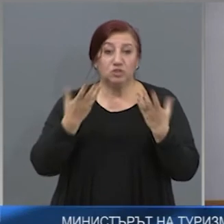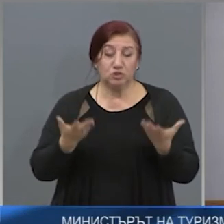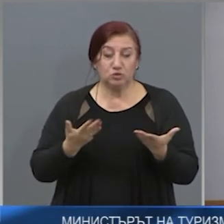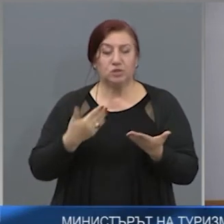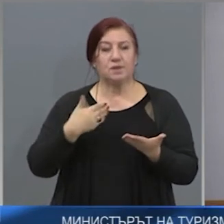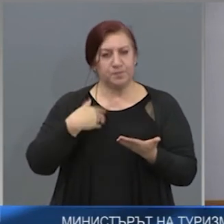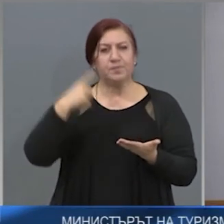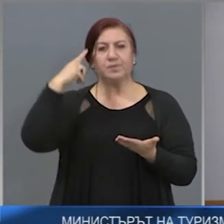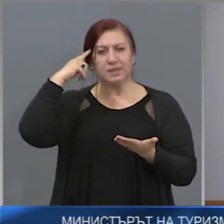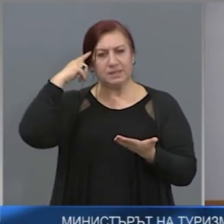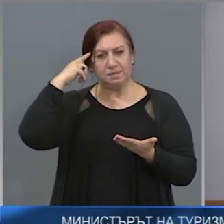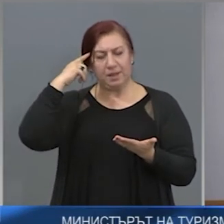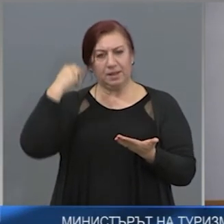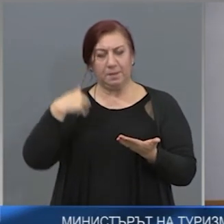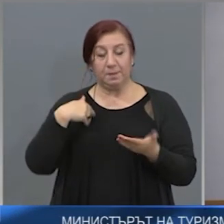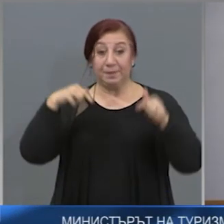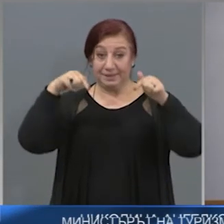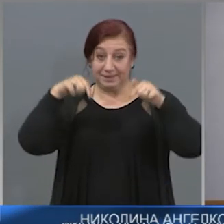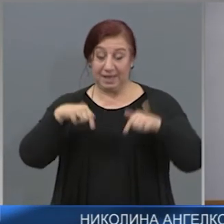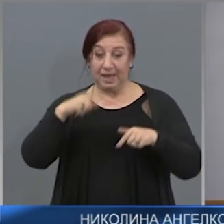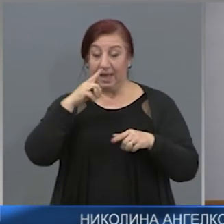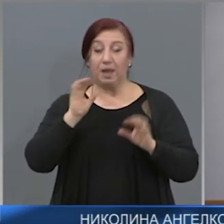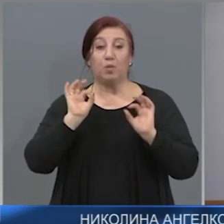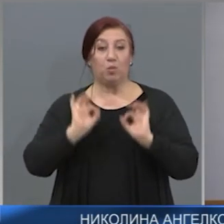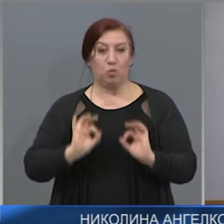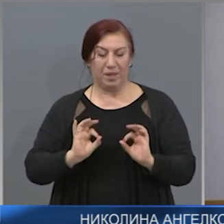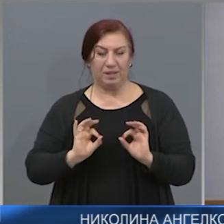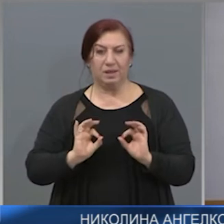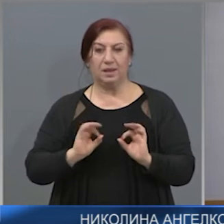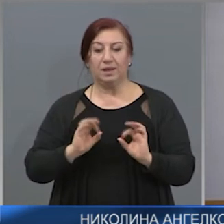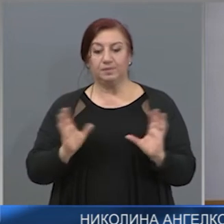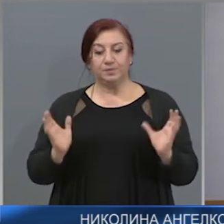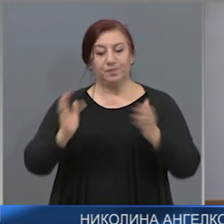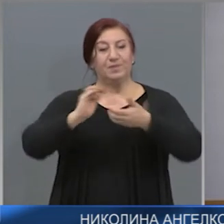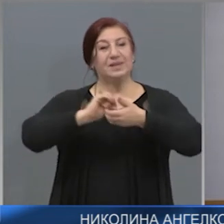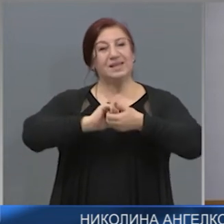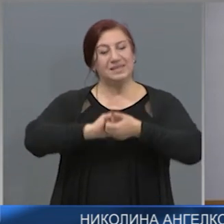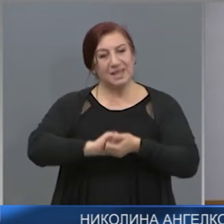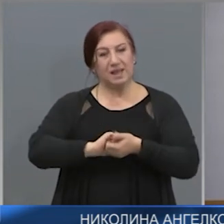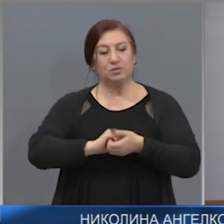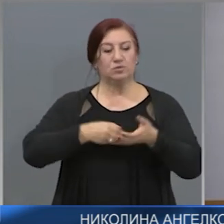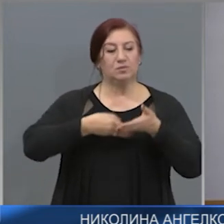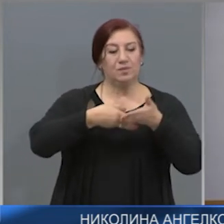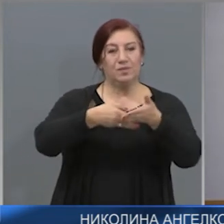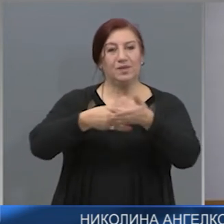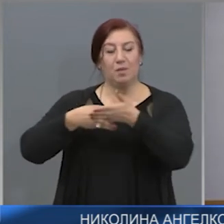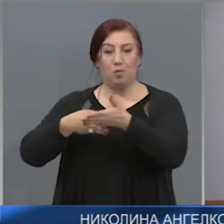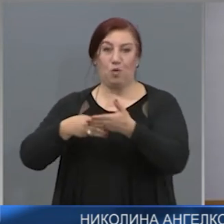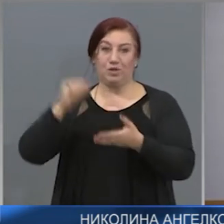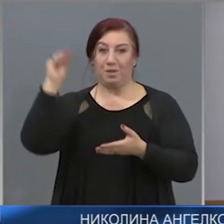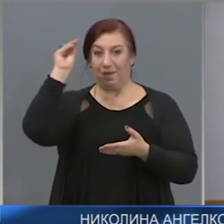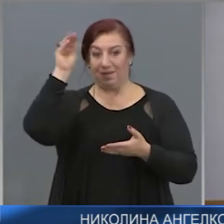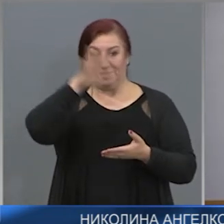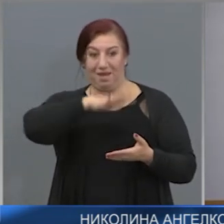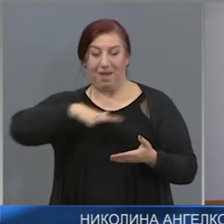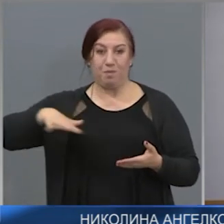Смятам, че сега е момента заедно да помогнем на нашата страна,